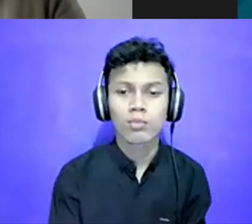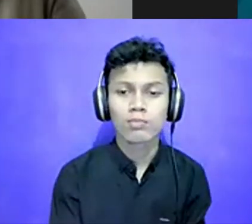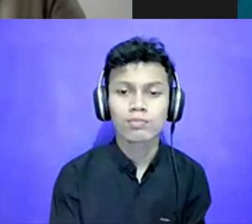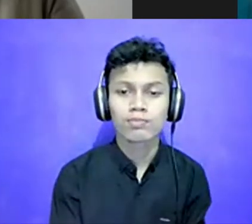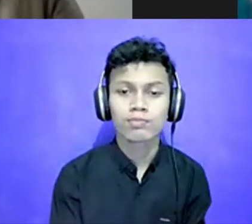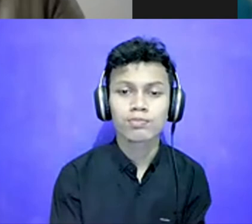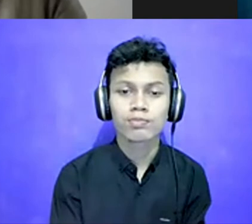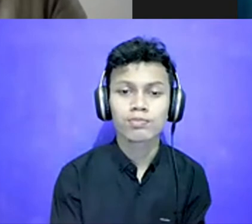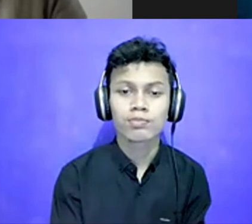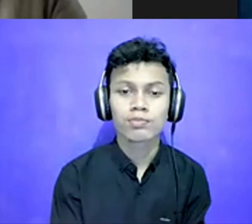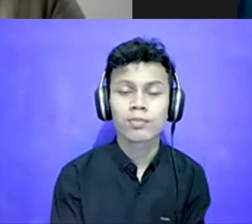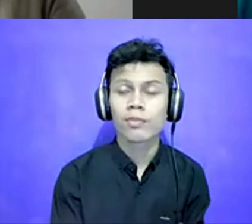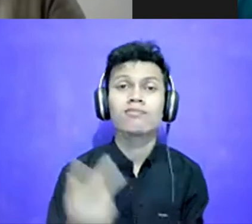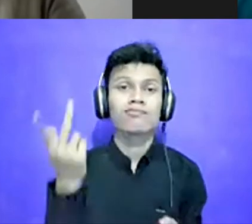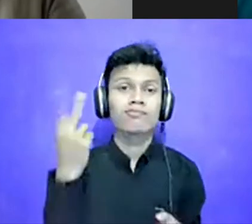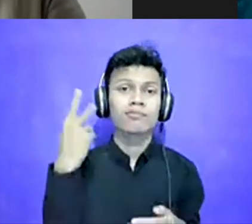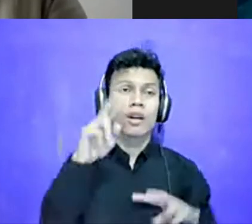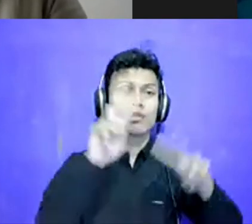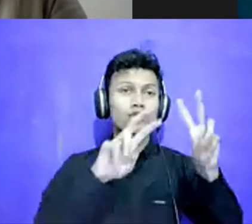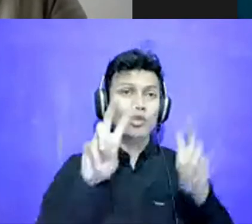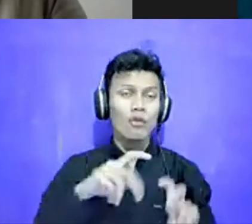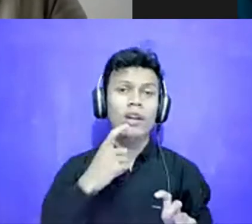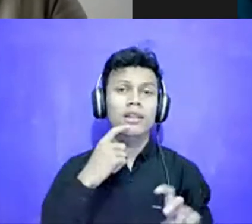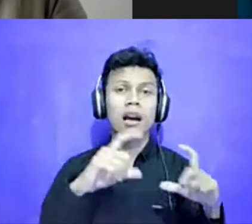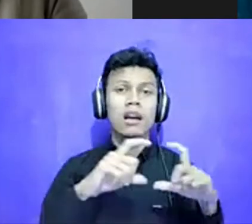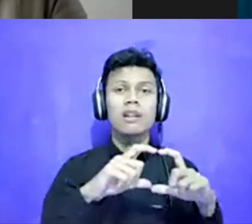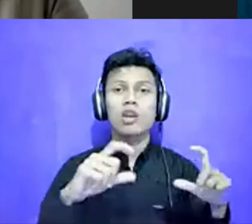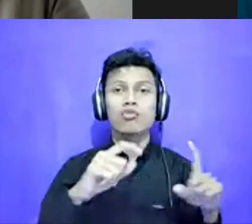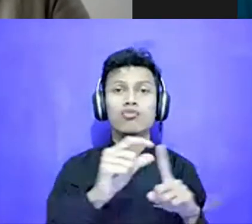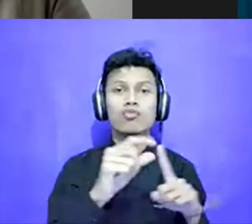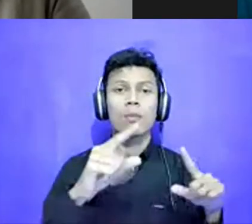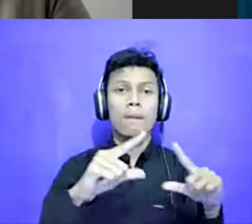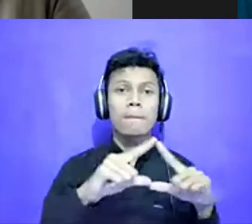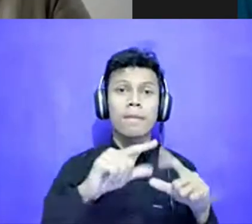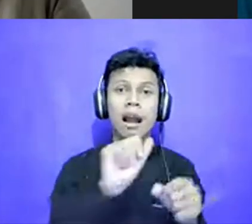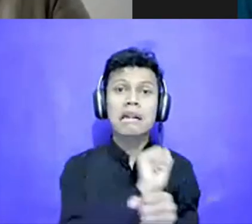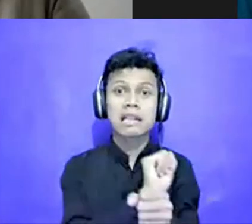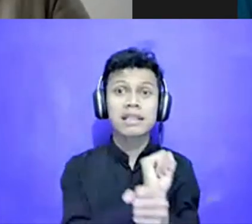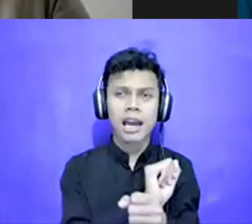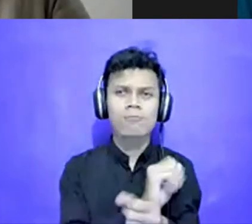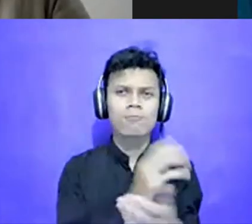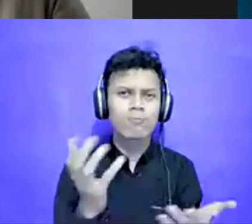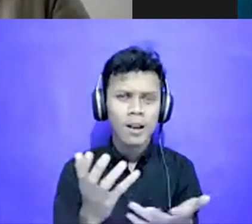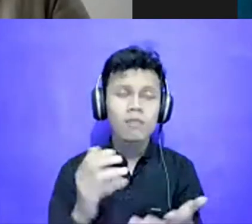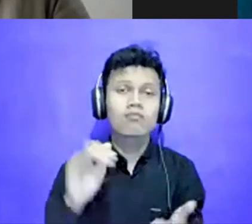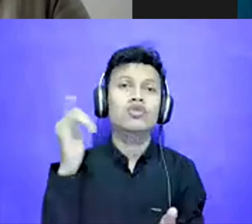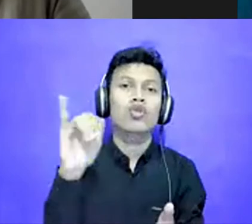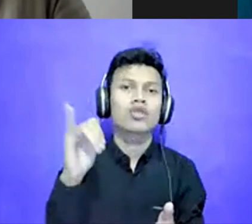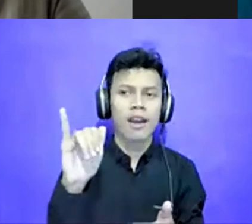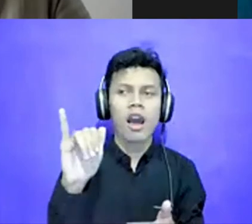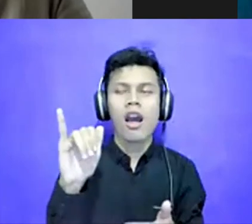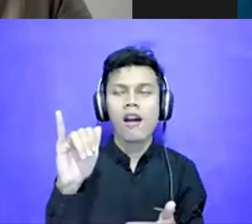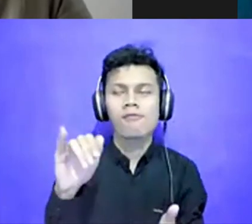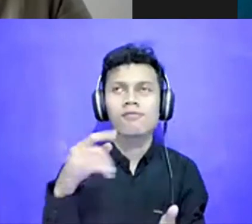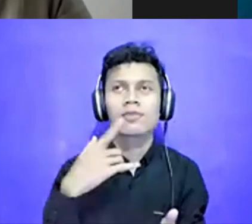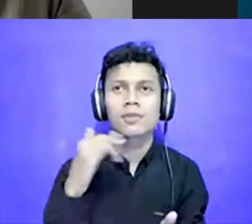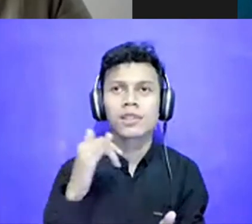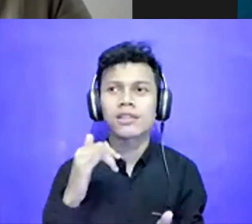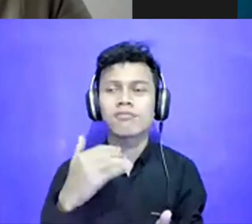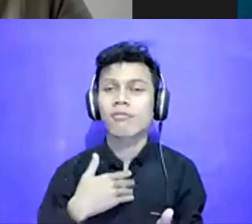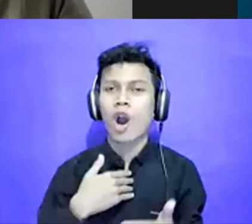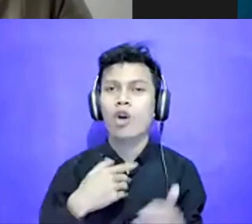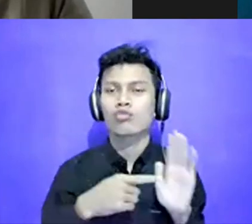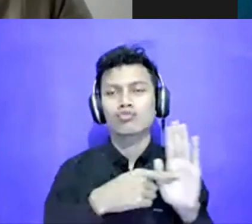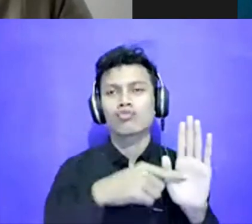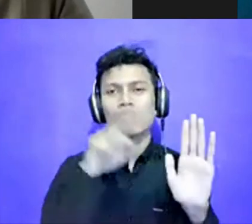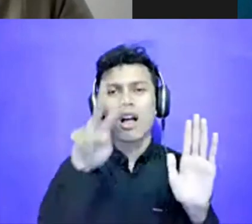survei yang kemarin juga dibikin soal kartu prakerja di Jogja, yang seberapa banyak, aku share lagi deh,